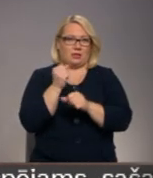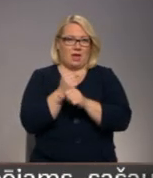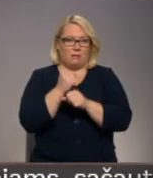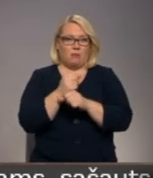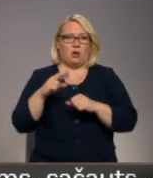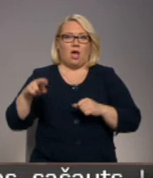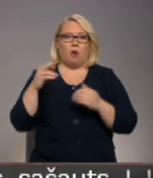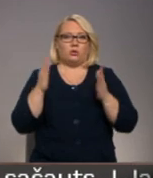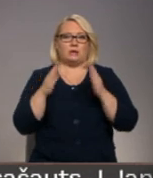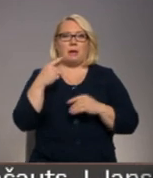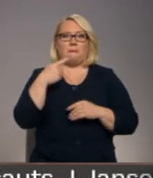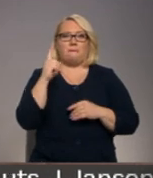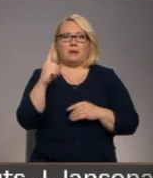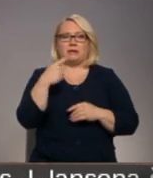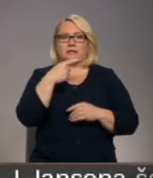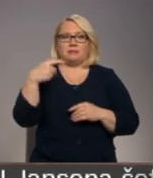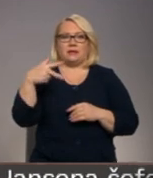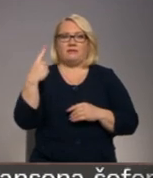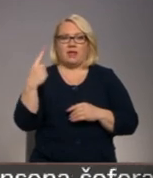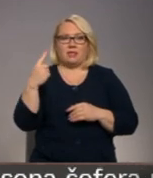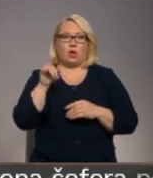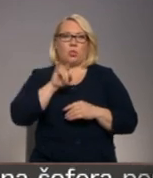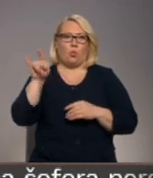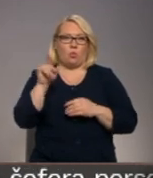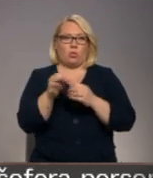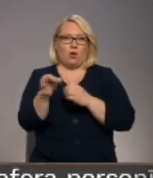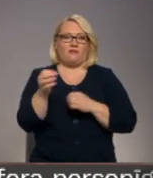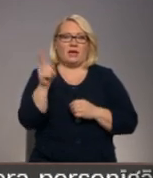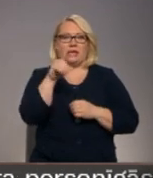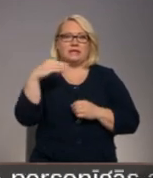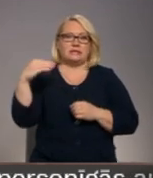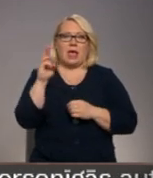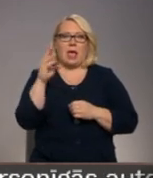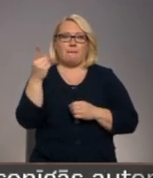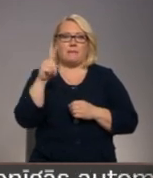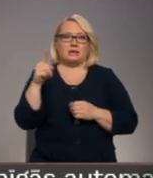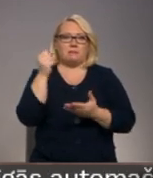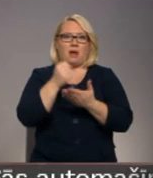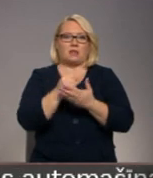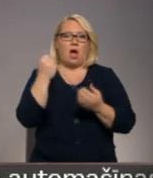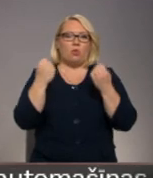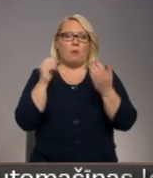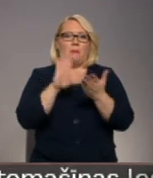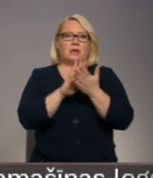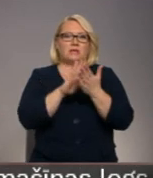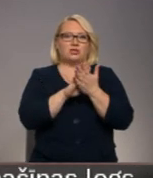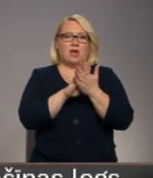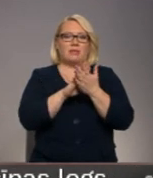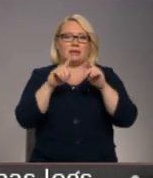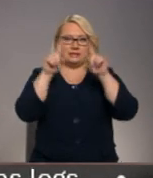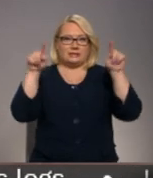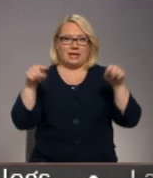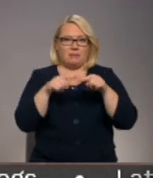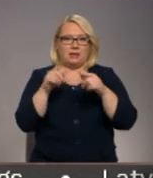reģionālā autoceļa P131 pār tukuma novēda sēmes pagasta automašīna pazīšanas zīmi kļuvis